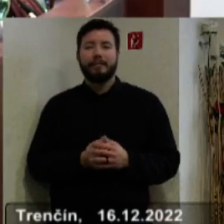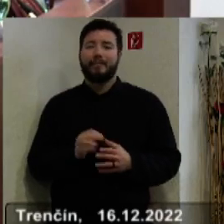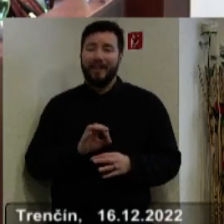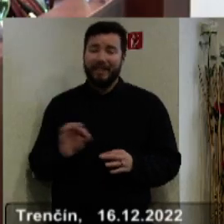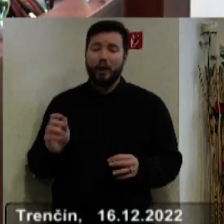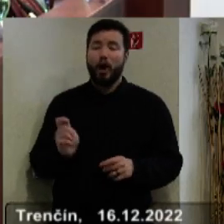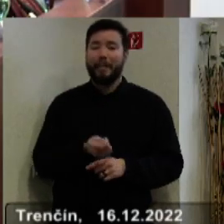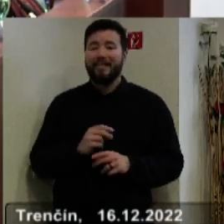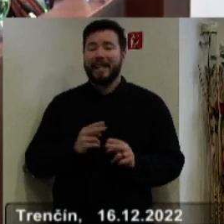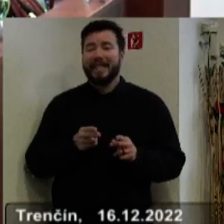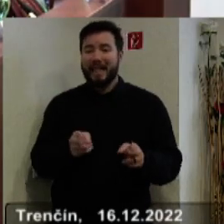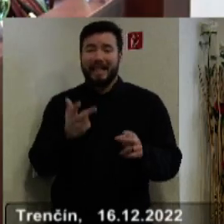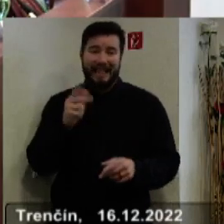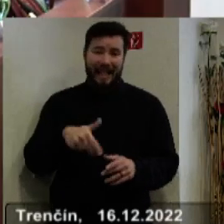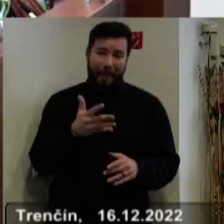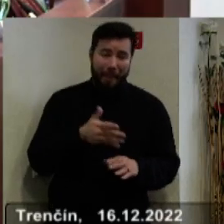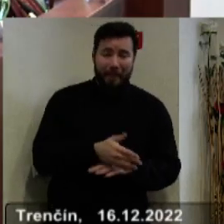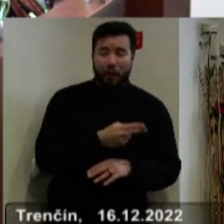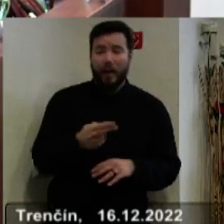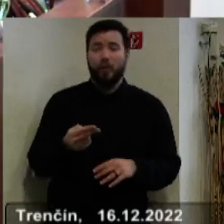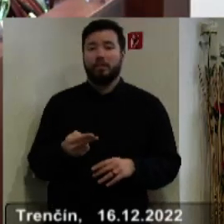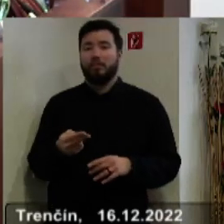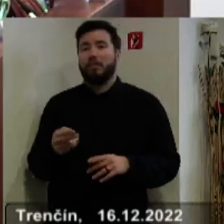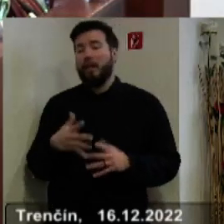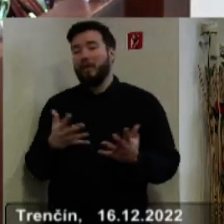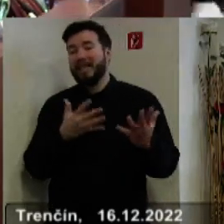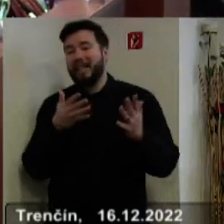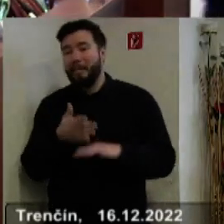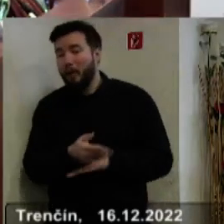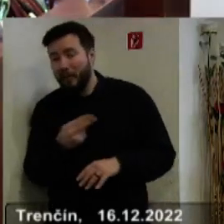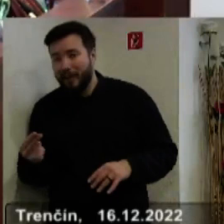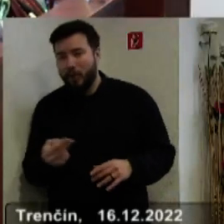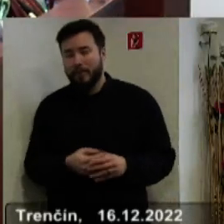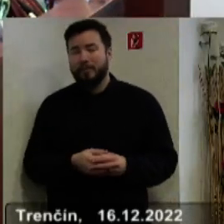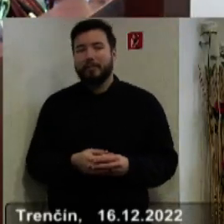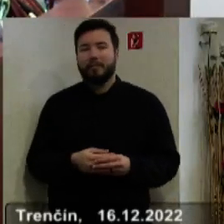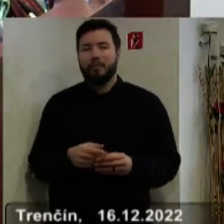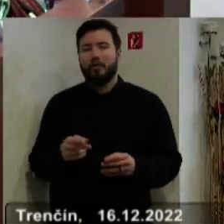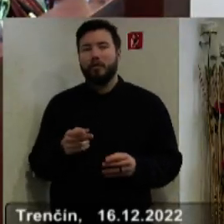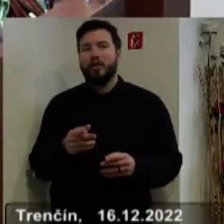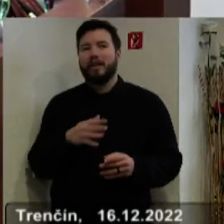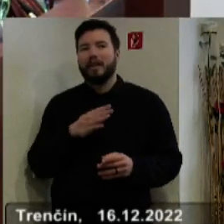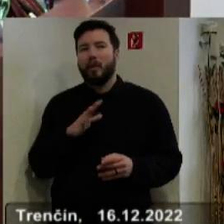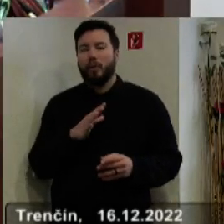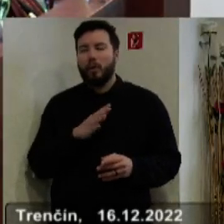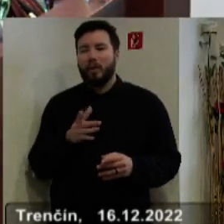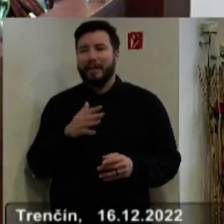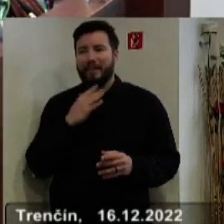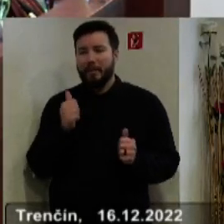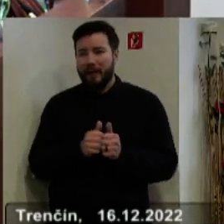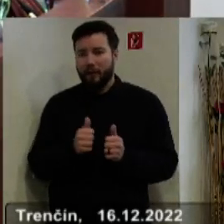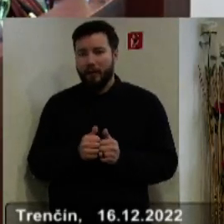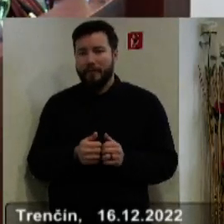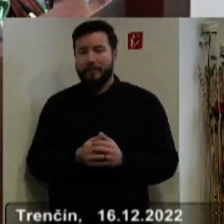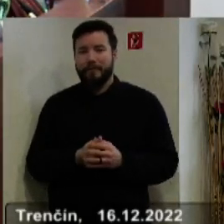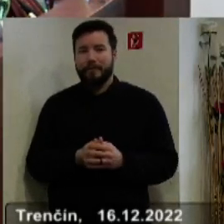opraviť tie z 3 a po milióna ako tento rok alebo tam bude 10 miliónov, keď bude lepšie, to je v zásade jedno. To ani